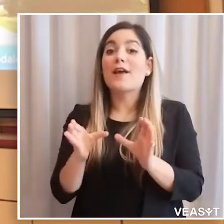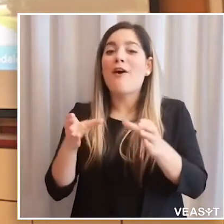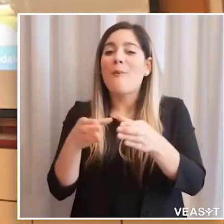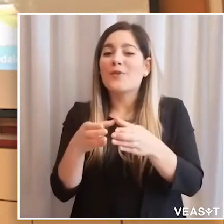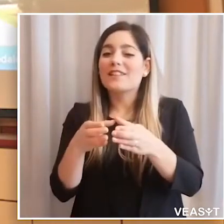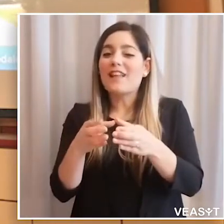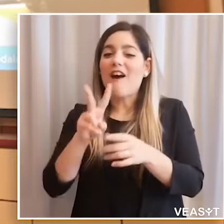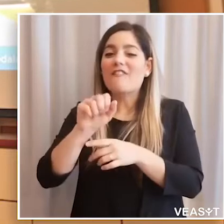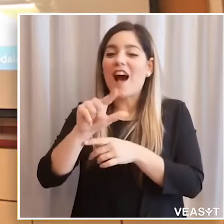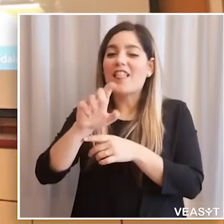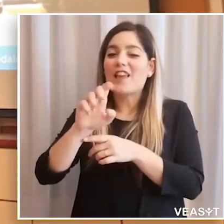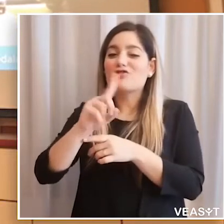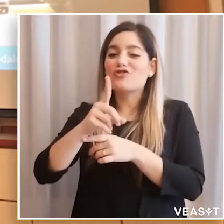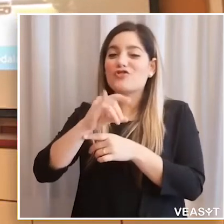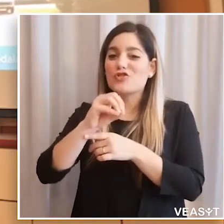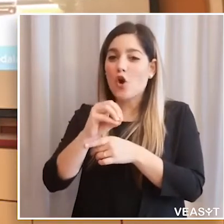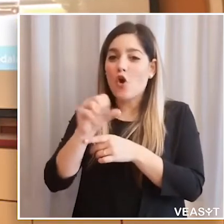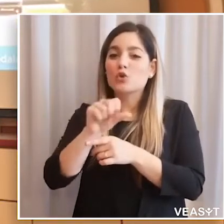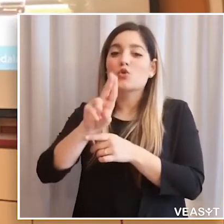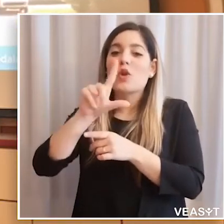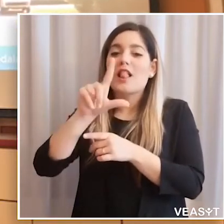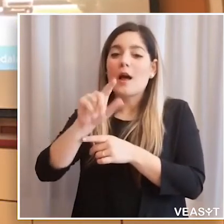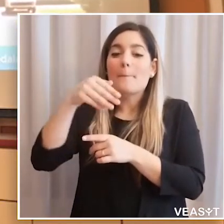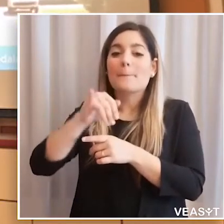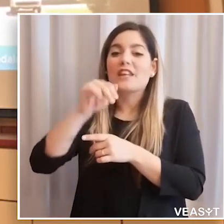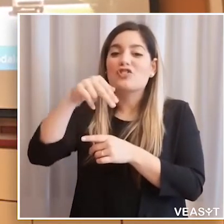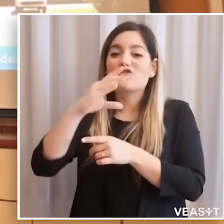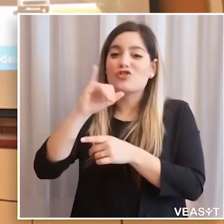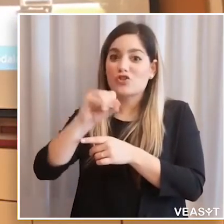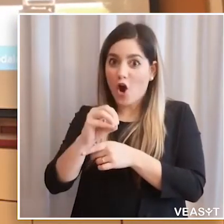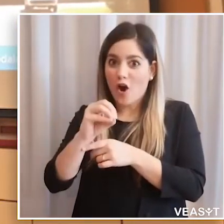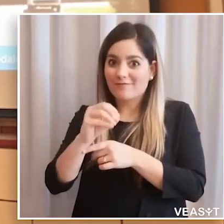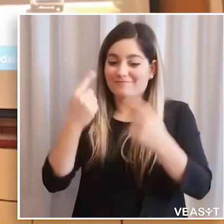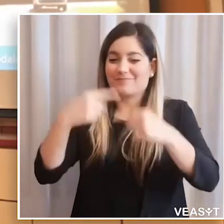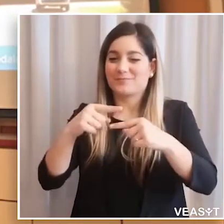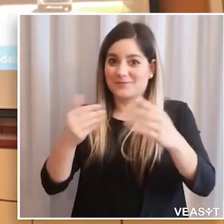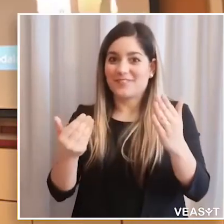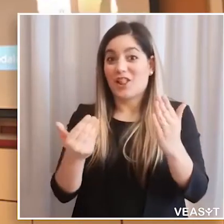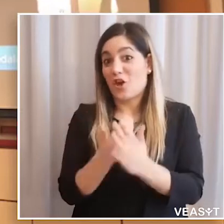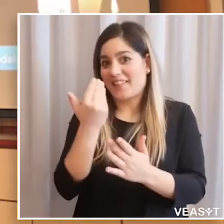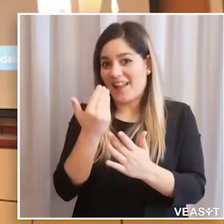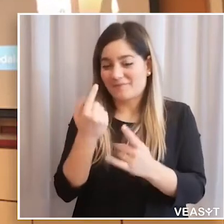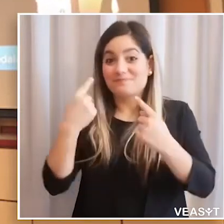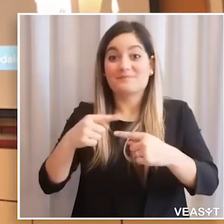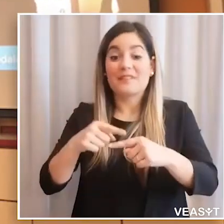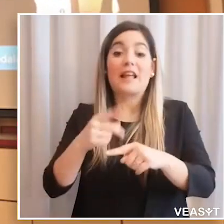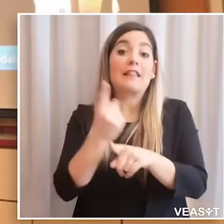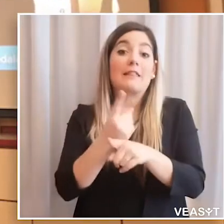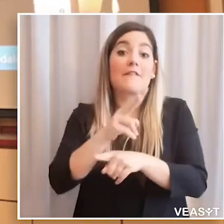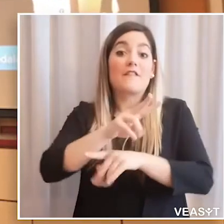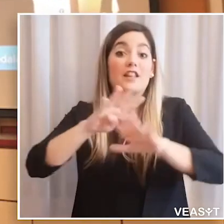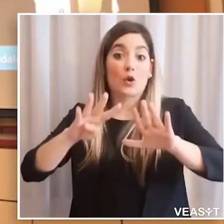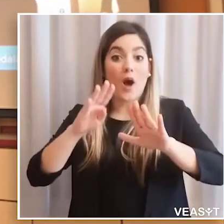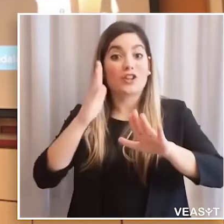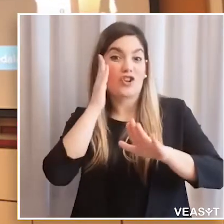in una nuova struttura. La nuova struttura è l'ospedale di comunità di Valleggio sul Mincio, ospedale che ospiterà